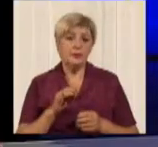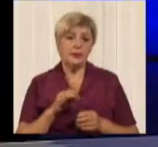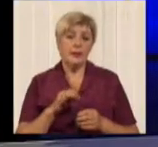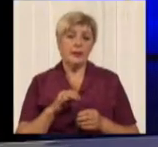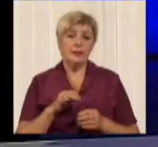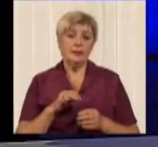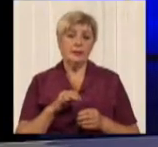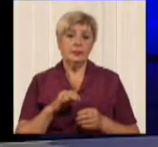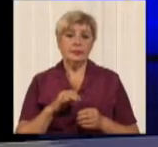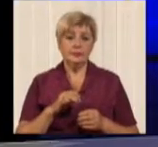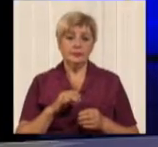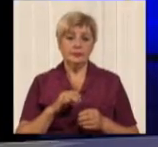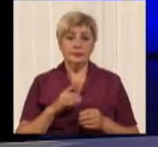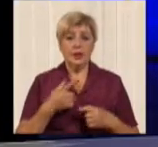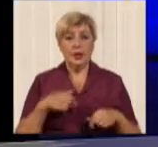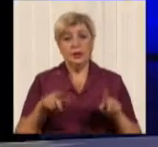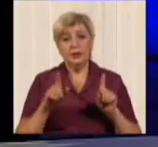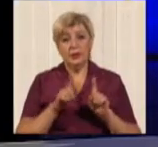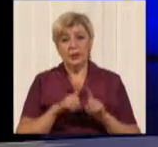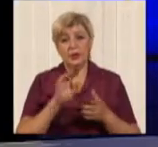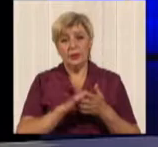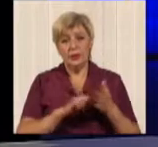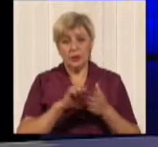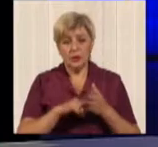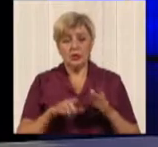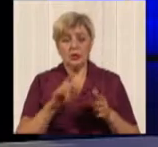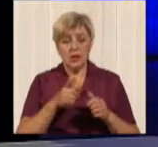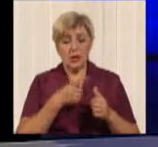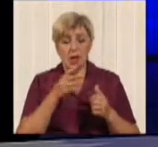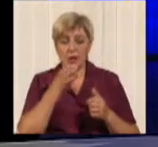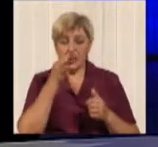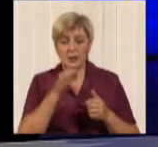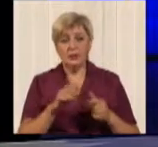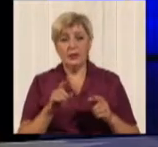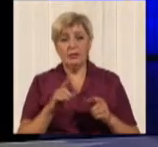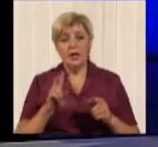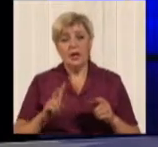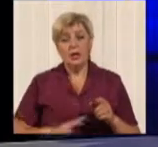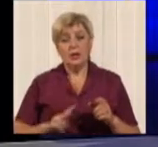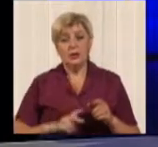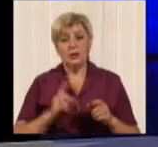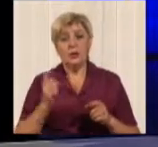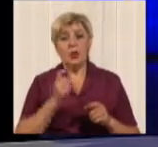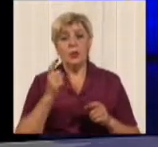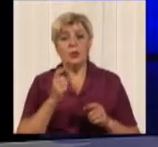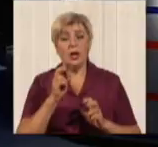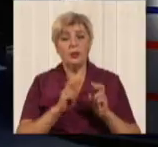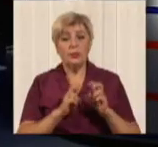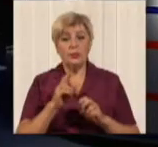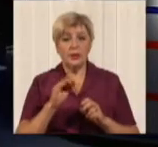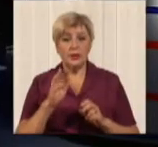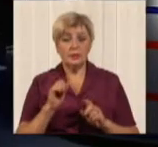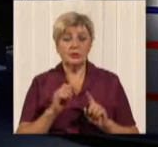Тож, ось такі причини так назвав директор комунального підприємства. Пане Іване, на вашу думку, чому